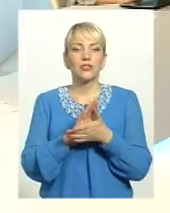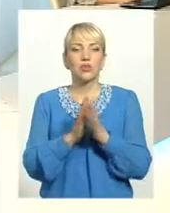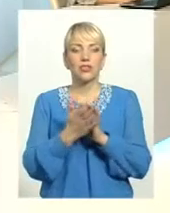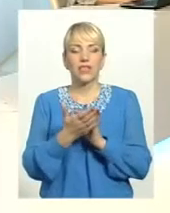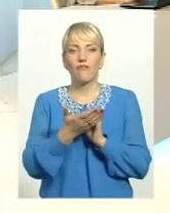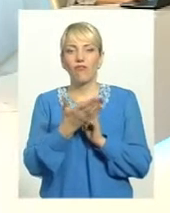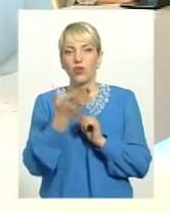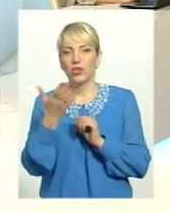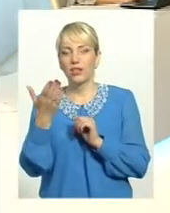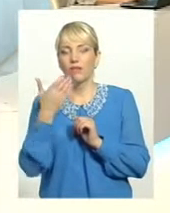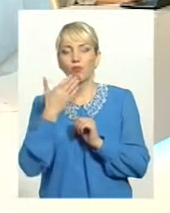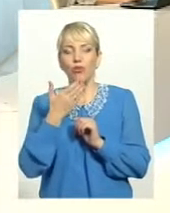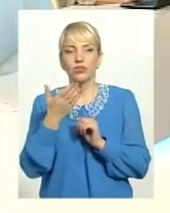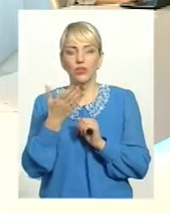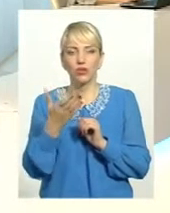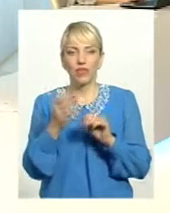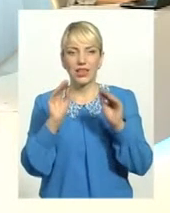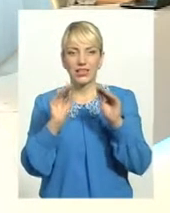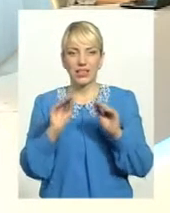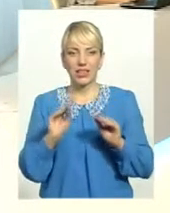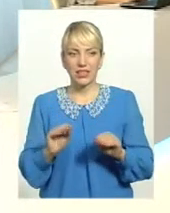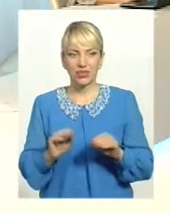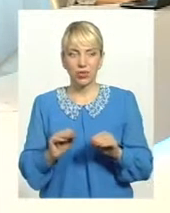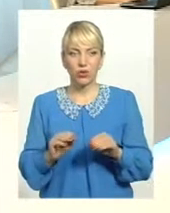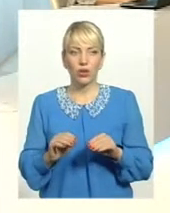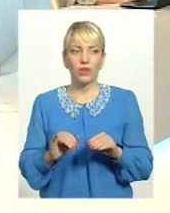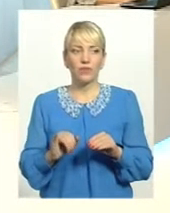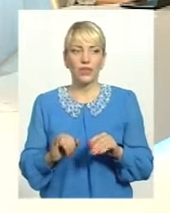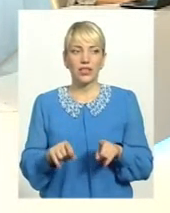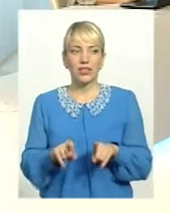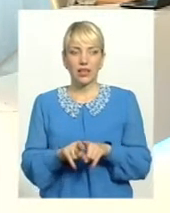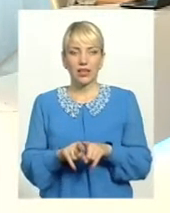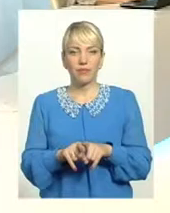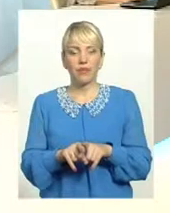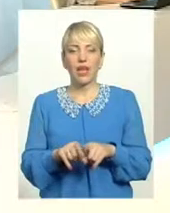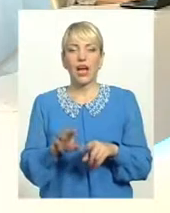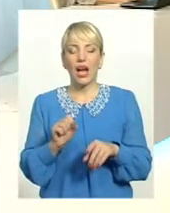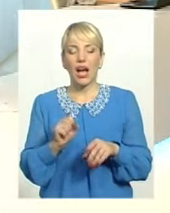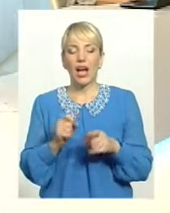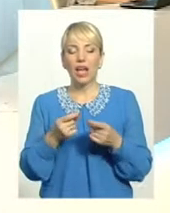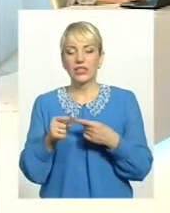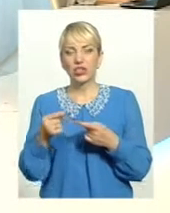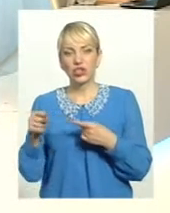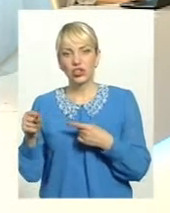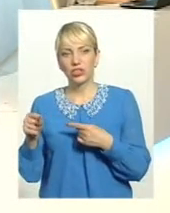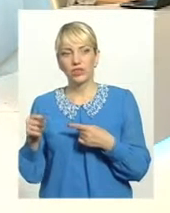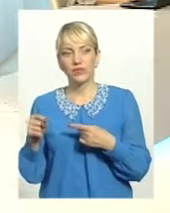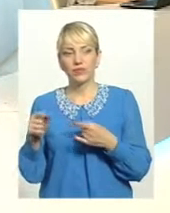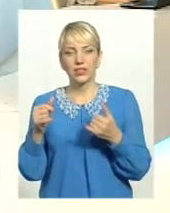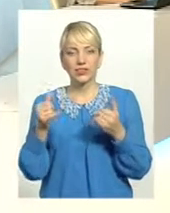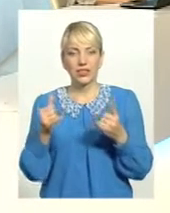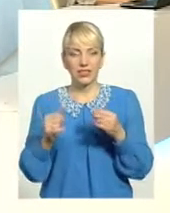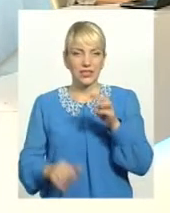вони пропозитували статистику, в принципі, таким чином, а остальні зараз